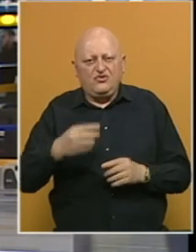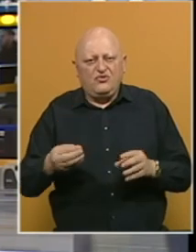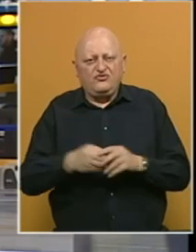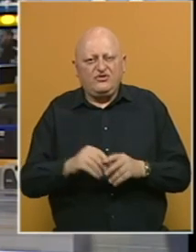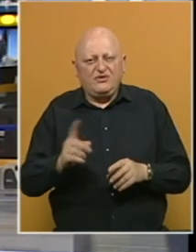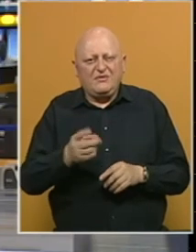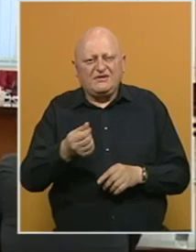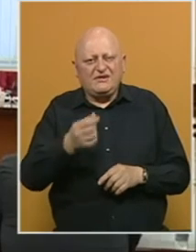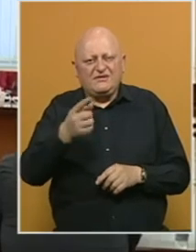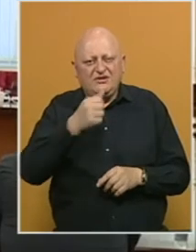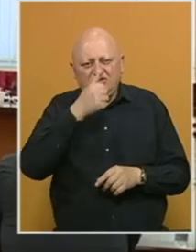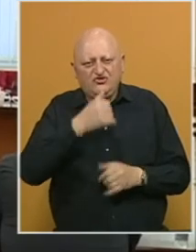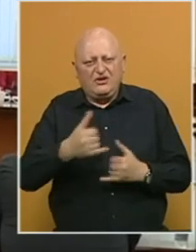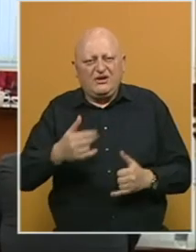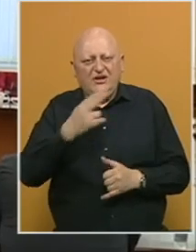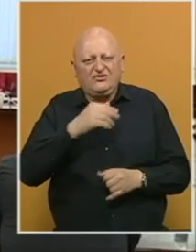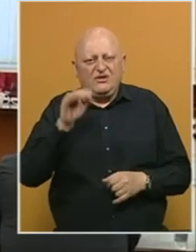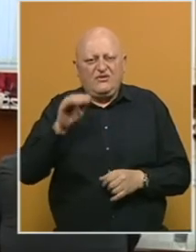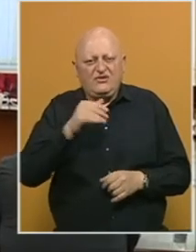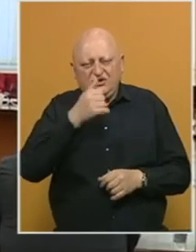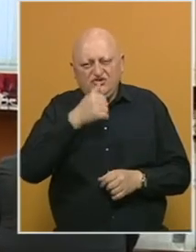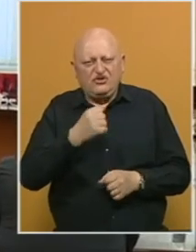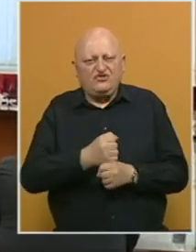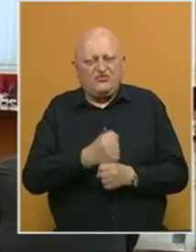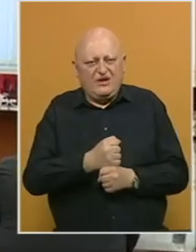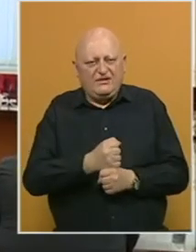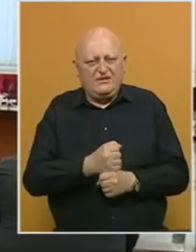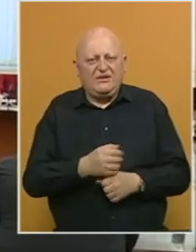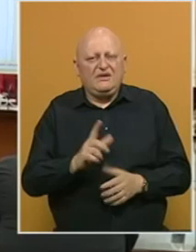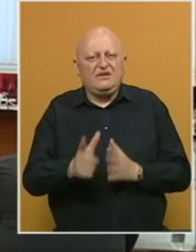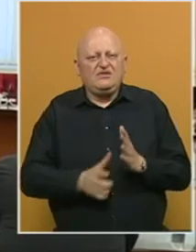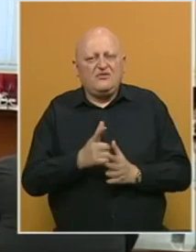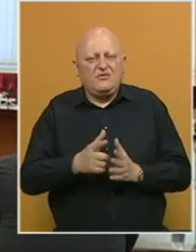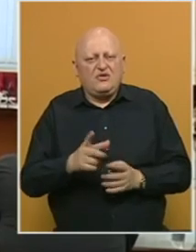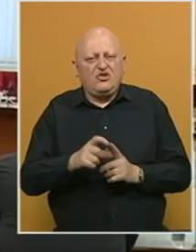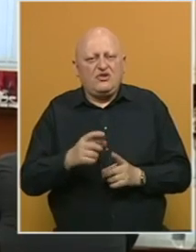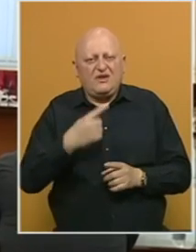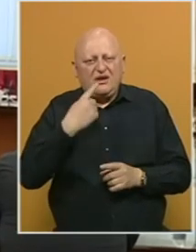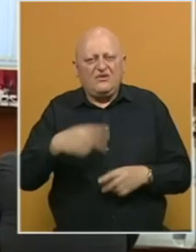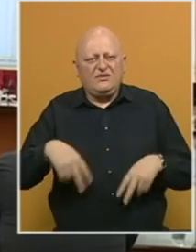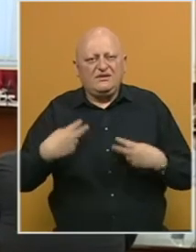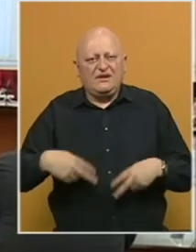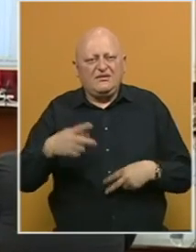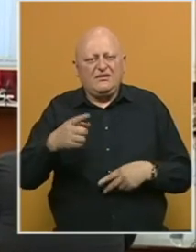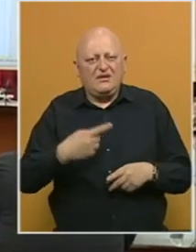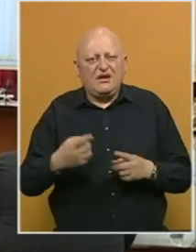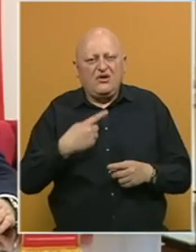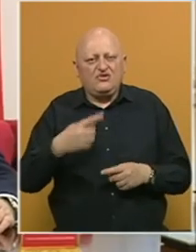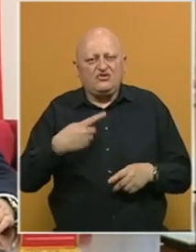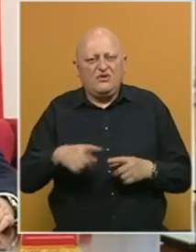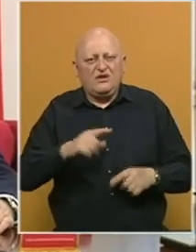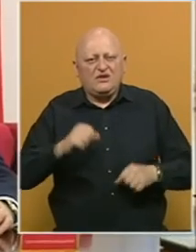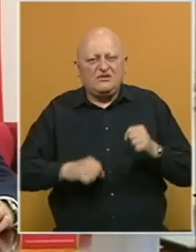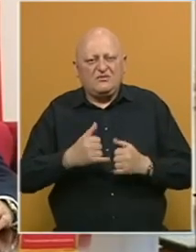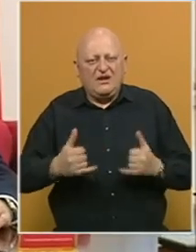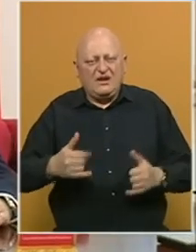je da u tom buđetu nema sredstava za ono što je gradonačelnik najavljivao da će uraditi. Istovremeno Dodik je izrazio strahovanje da, kako je rekao, zbog